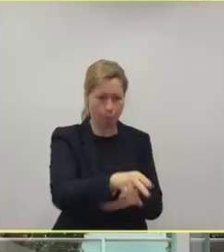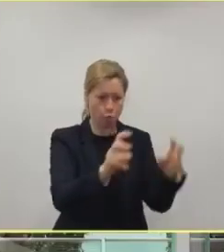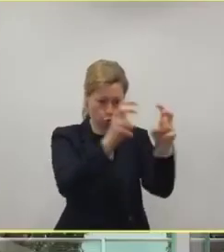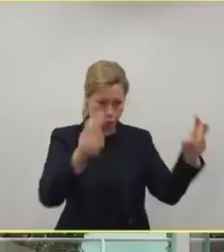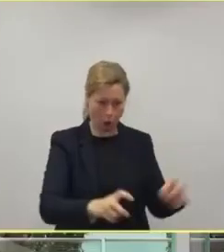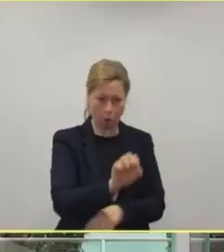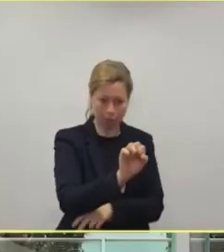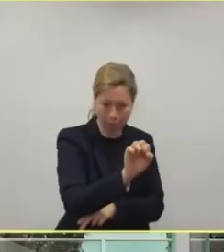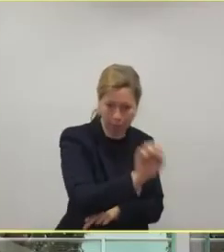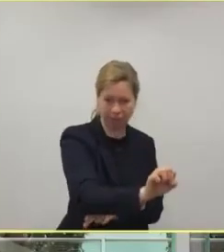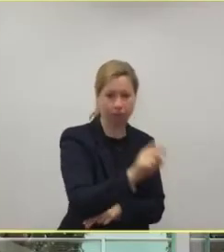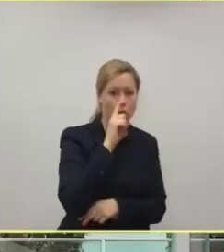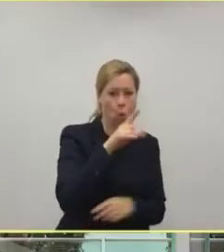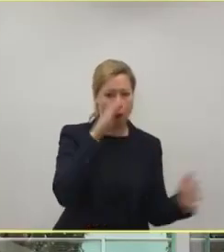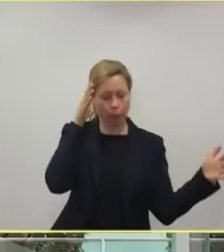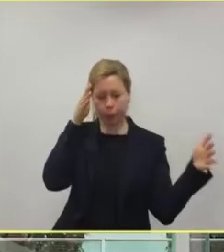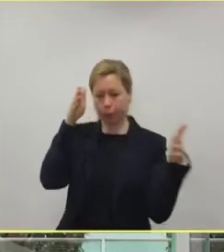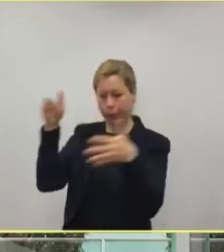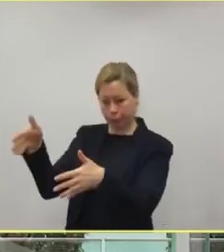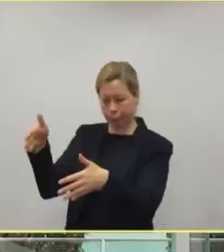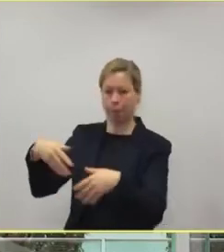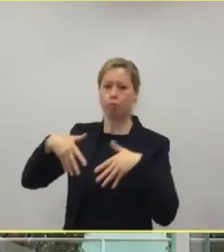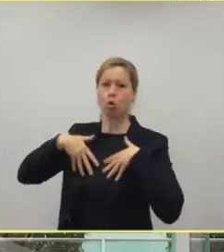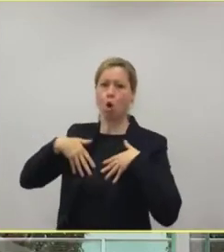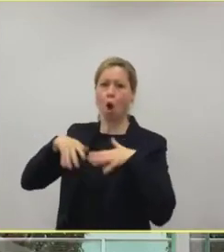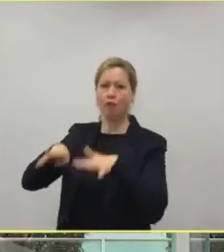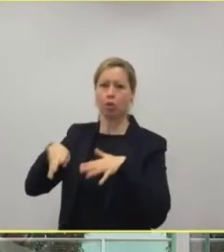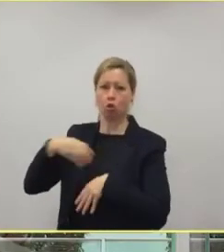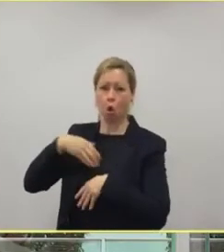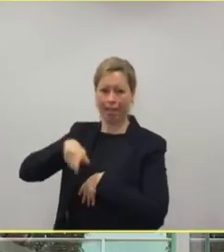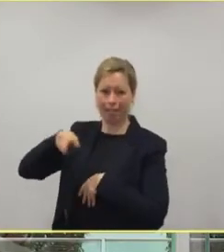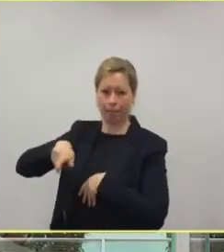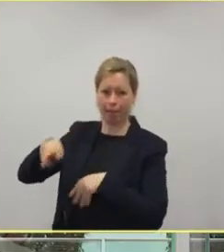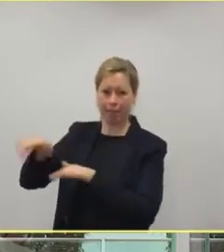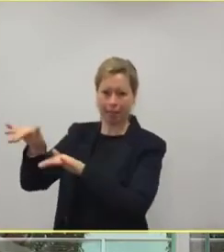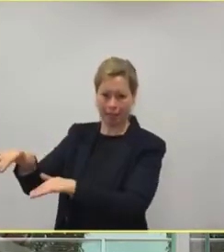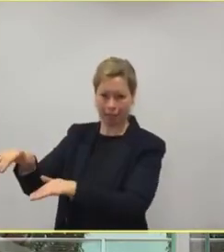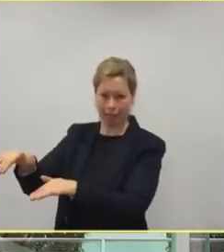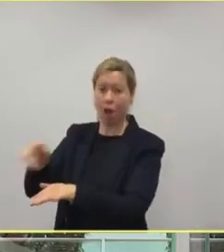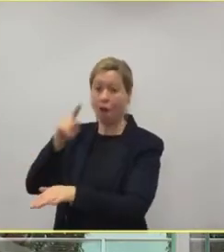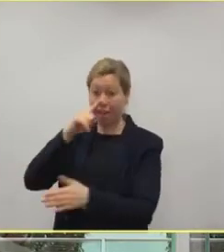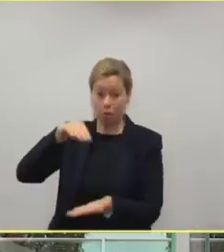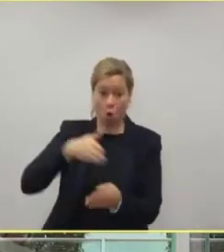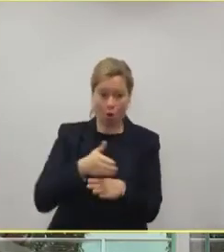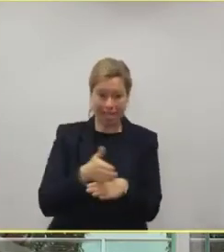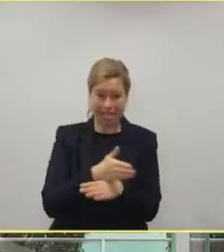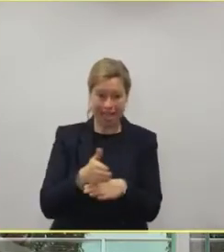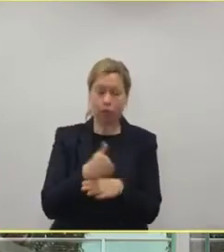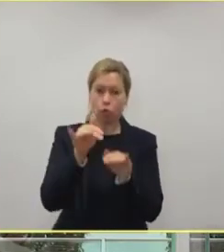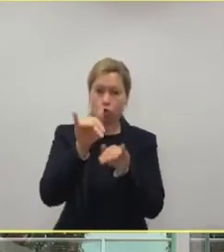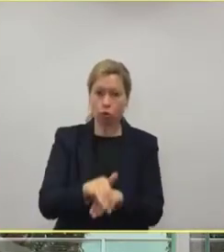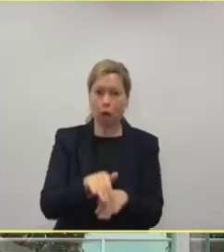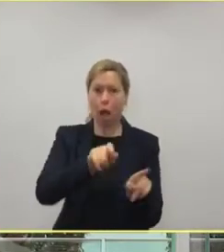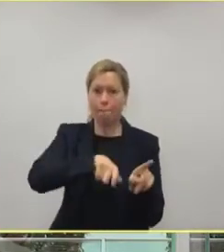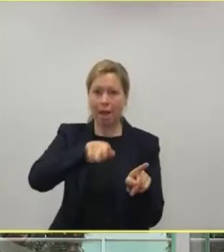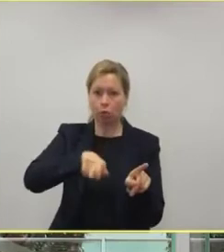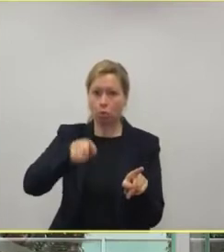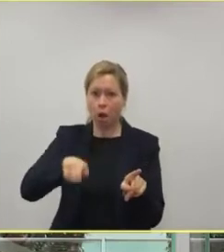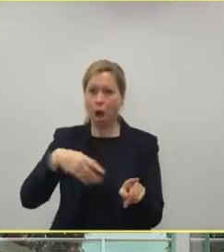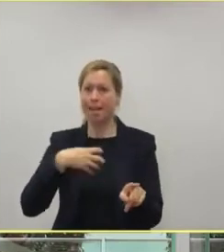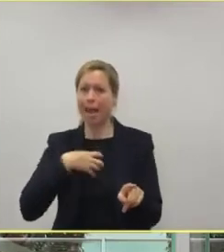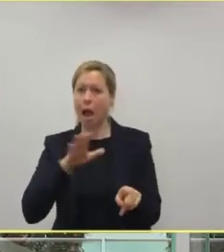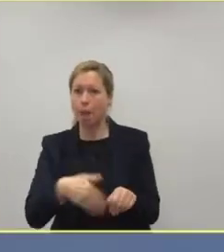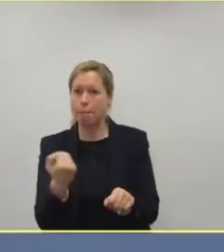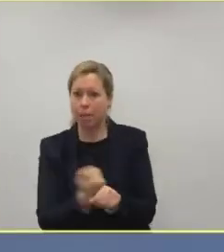Und parallel haben wir ja mit Anstieg der Infektionszahlen auch kranke Mitarbeiterinnen und Mitarbeiter. Die fallen aus. Dadurch haben wir einen weiteren Personalmangel in der